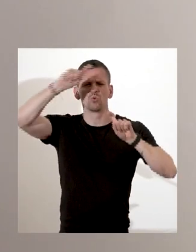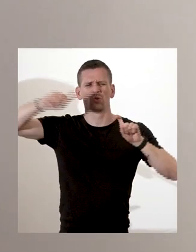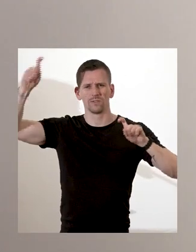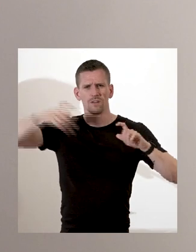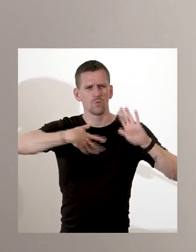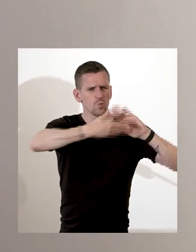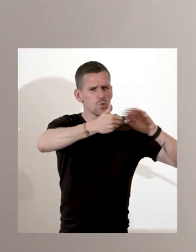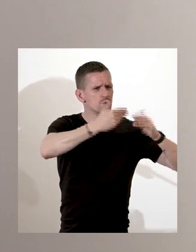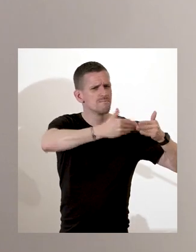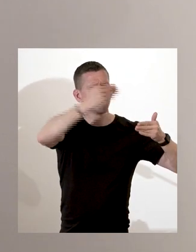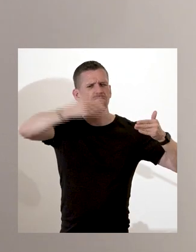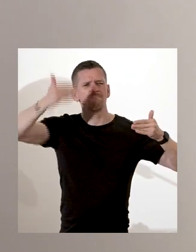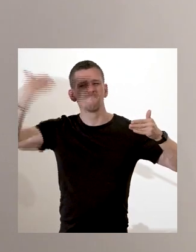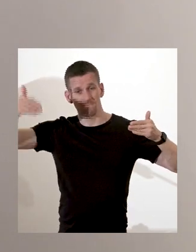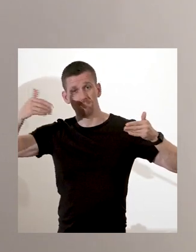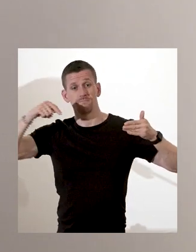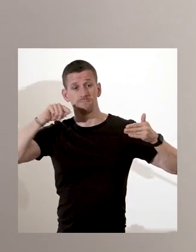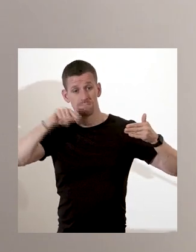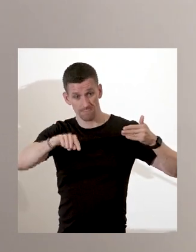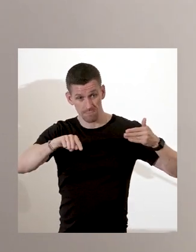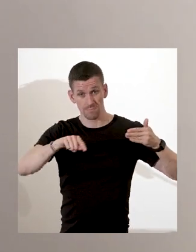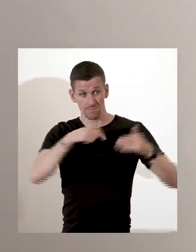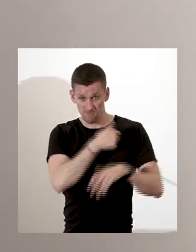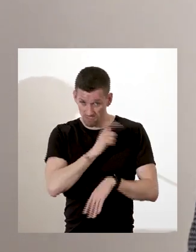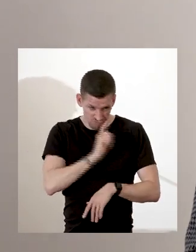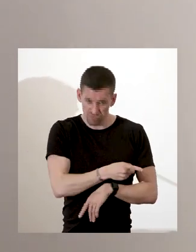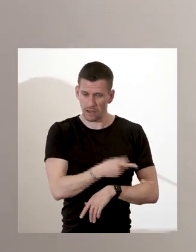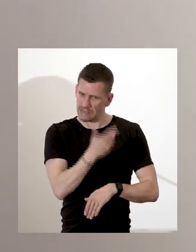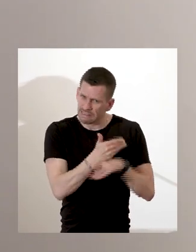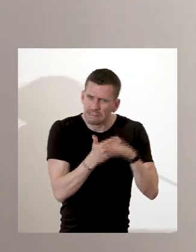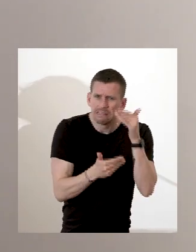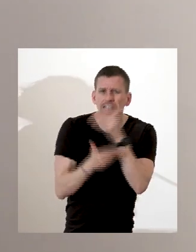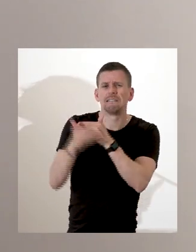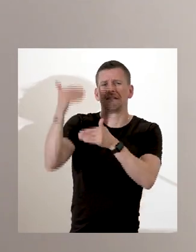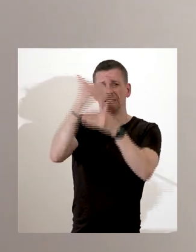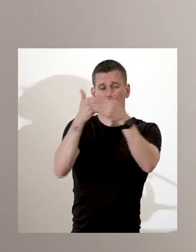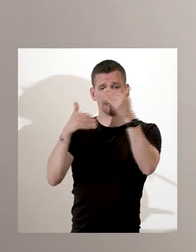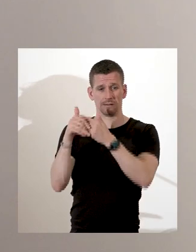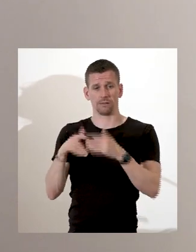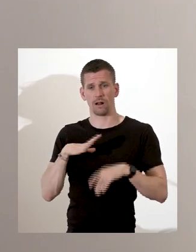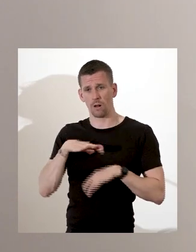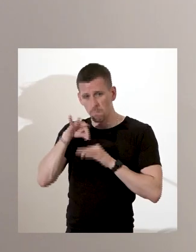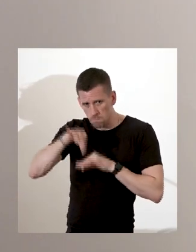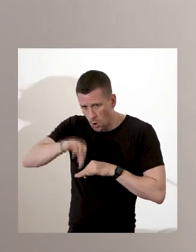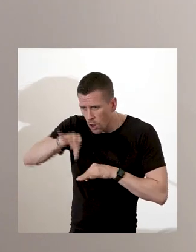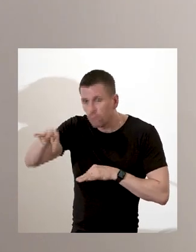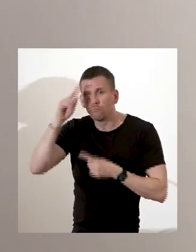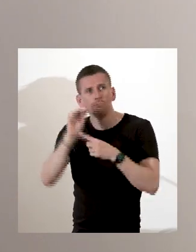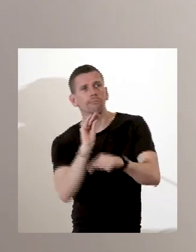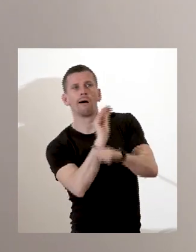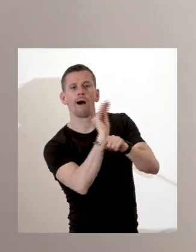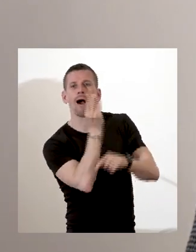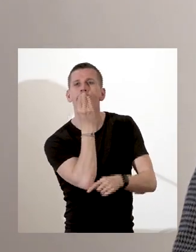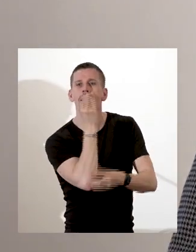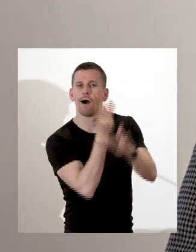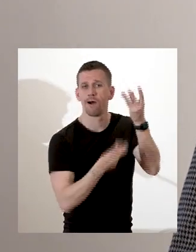vivrière destinée à être revendue dans la Caraïbe. Le travail servile insère donc pleinement la Nouvelle Amsterdam dans une économie